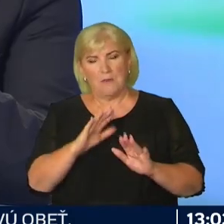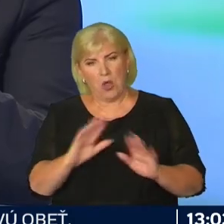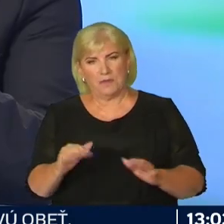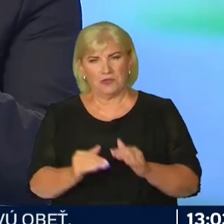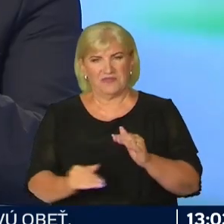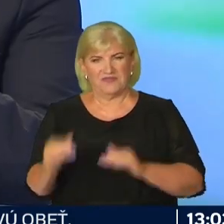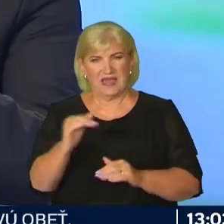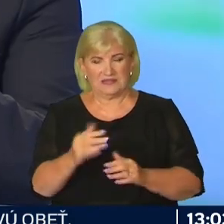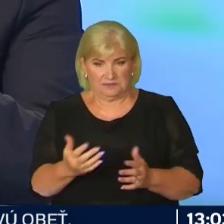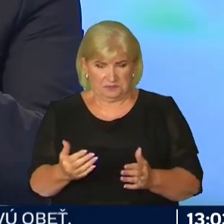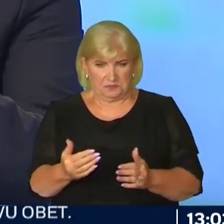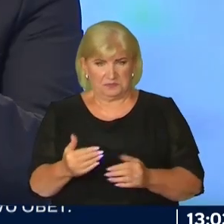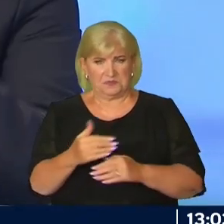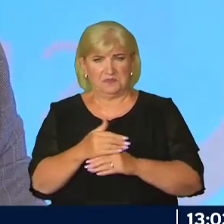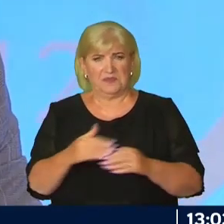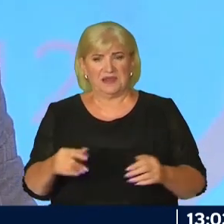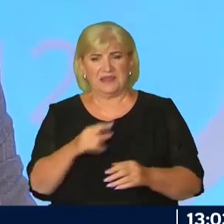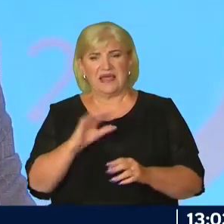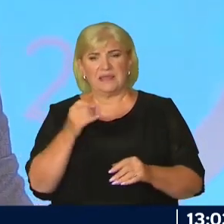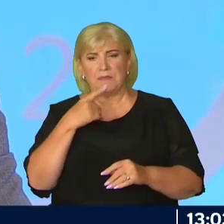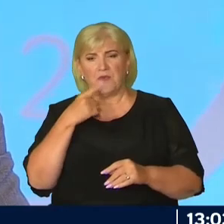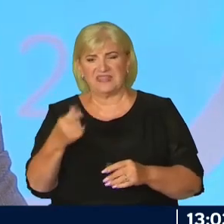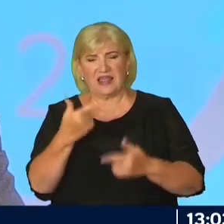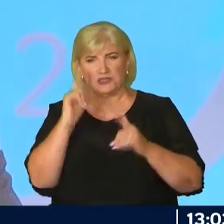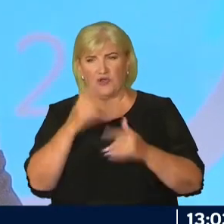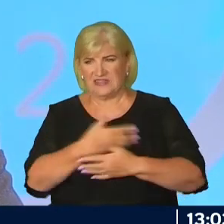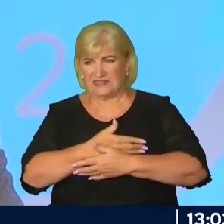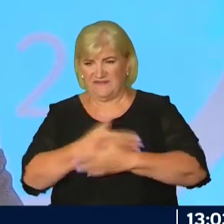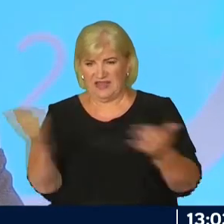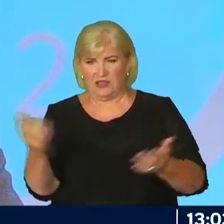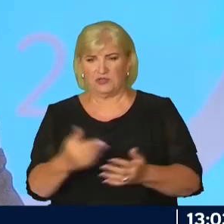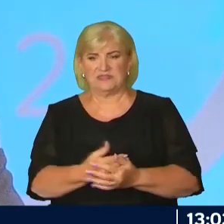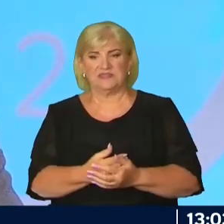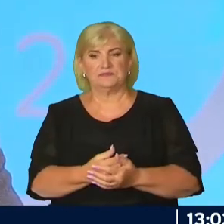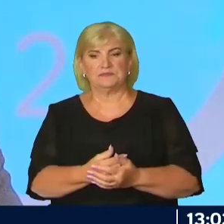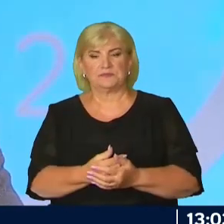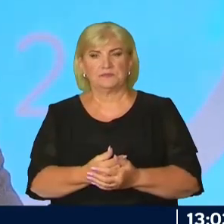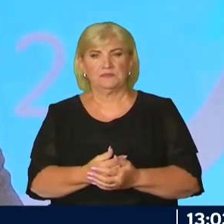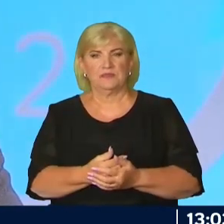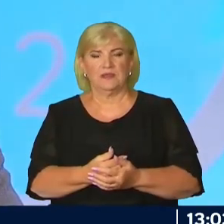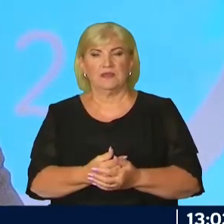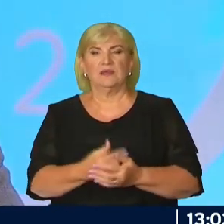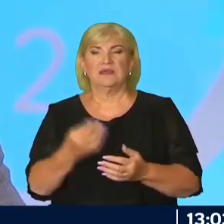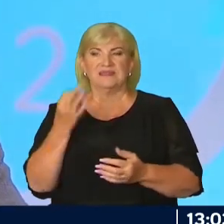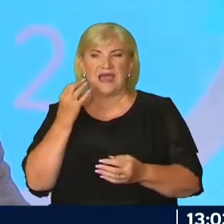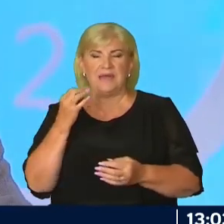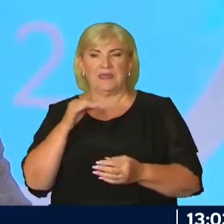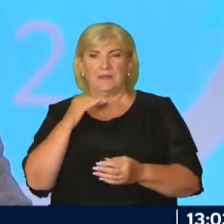boli verejné finančné zdravšie. Rada, keby predovšetkým povedala slovenské verejnosti. Keby rada povedala slovenské verejnosti. Dámy a páni,